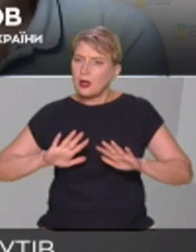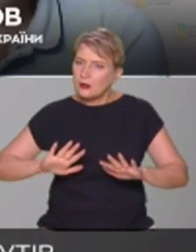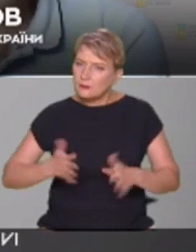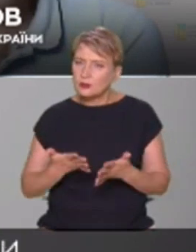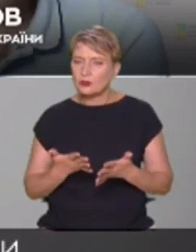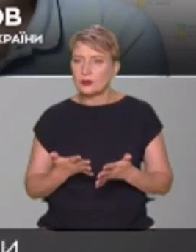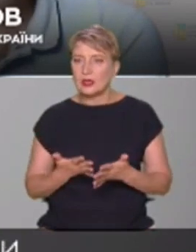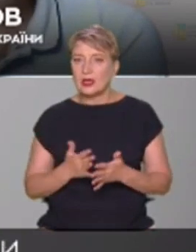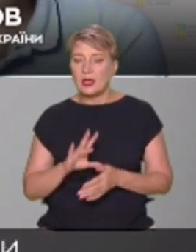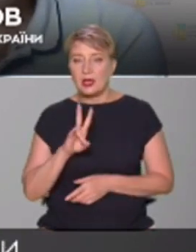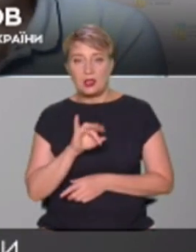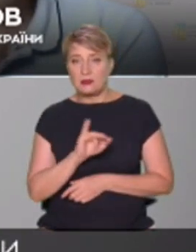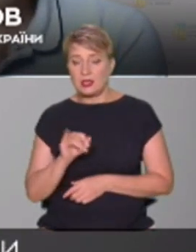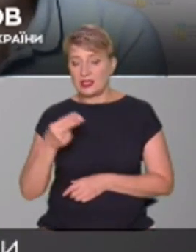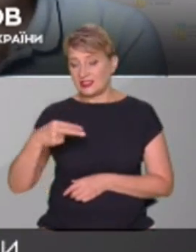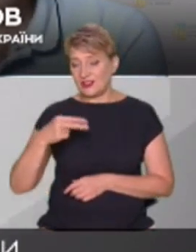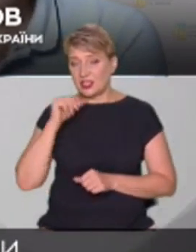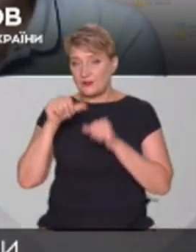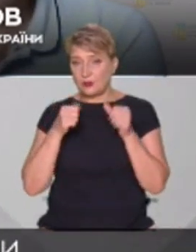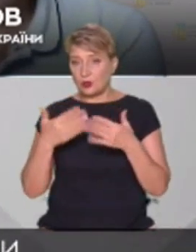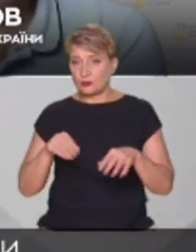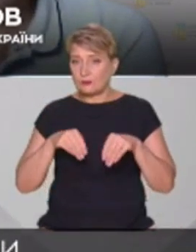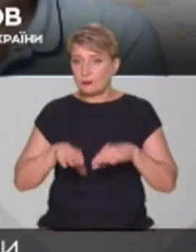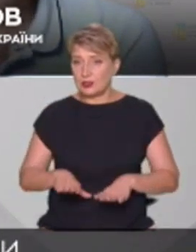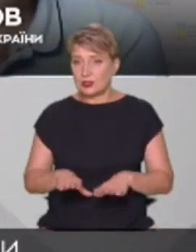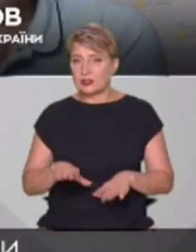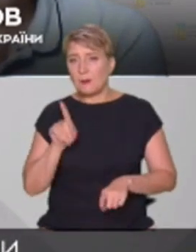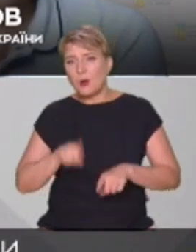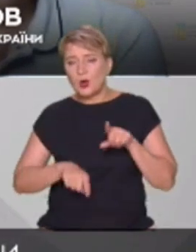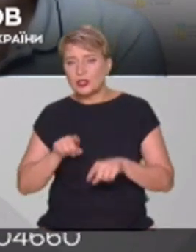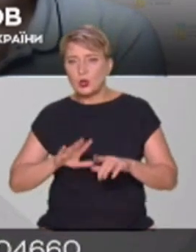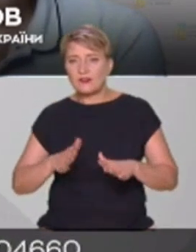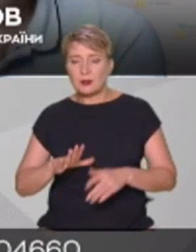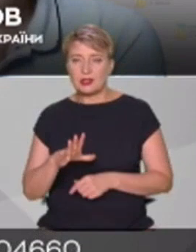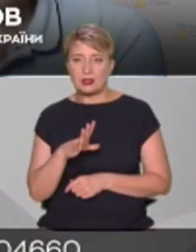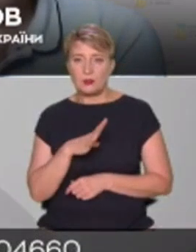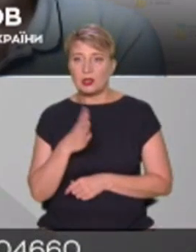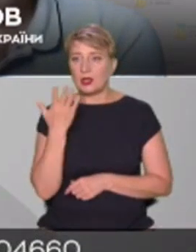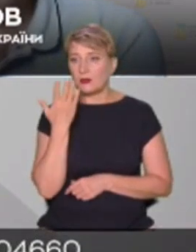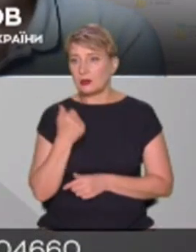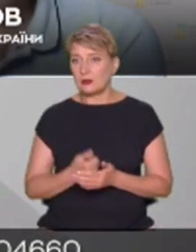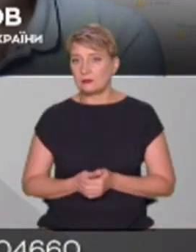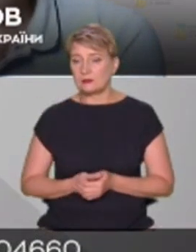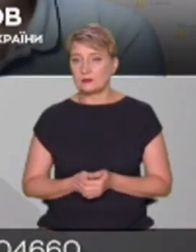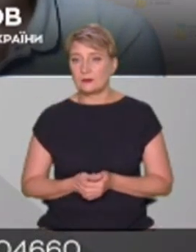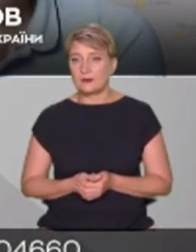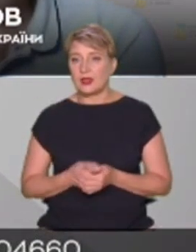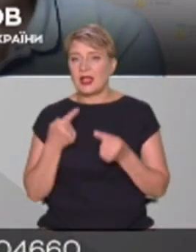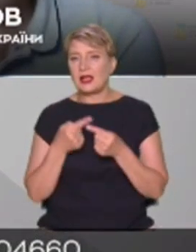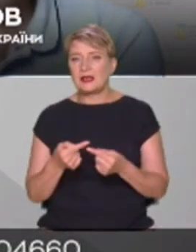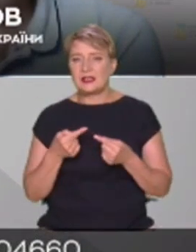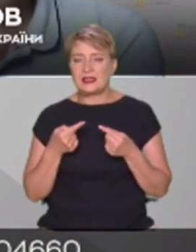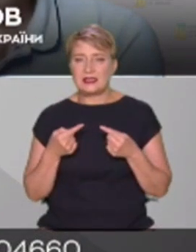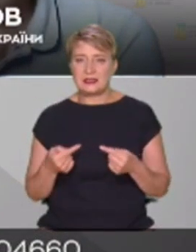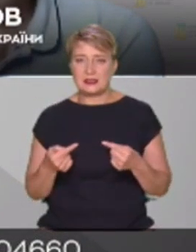з 2020 року це мало вже бути. І там були поодинокі випадки, коли все ж таки різними, так би